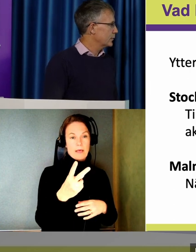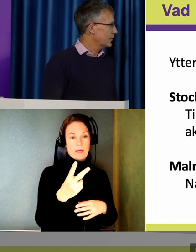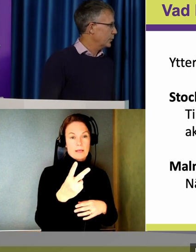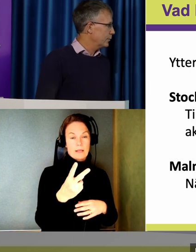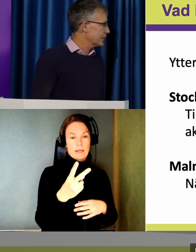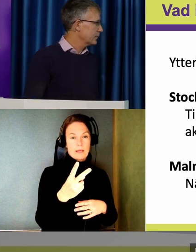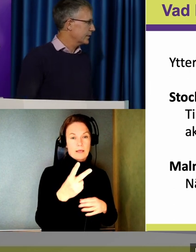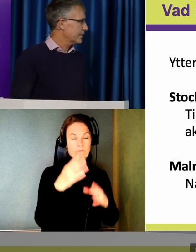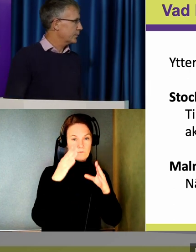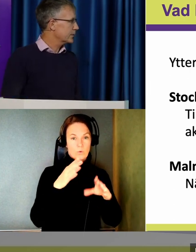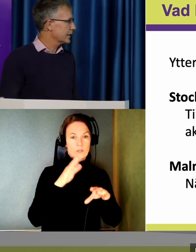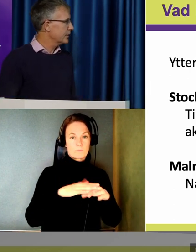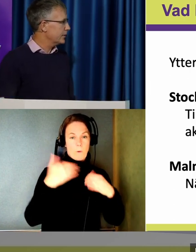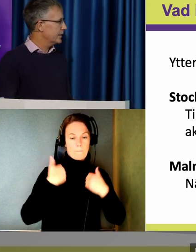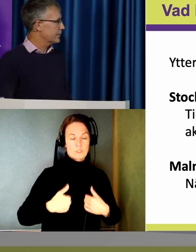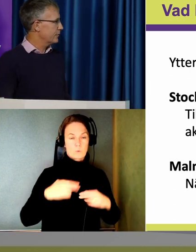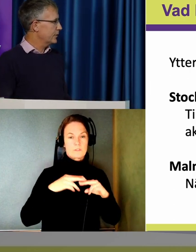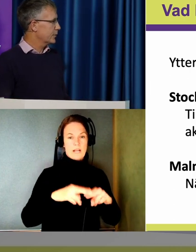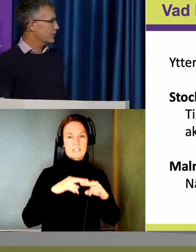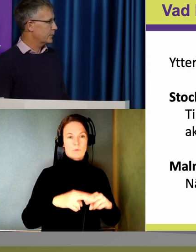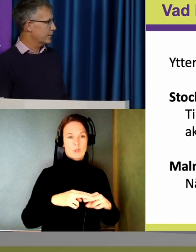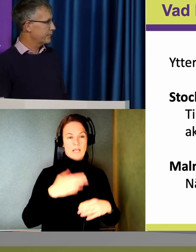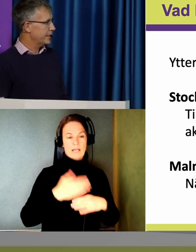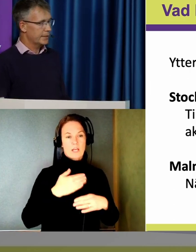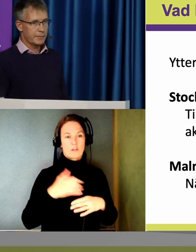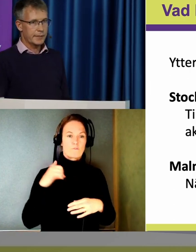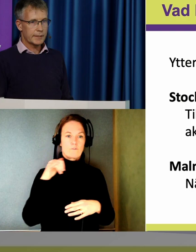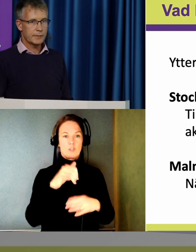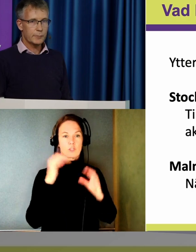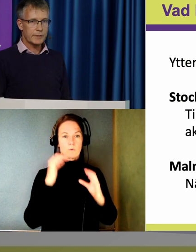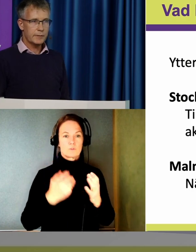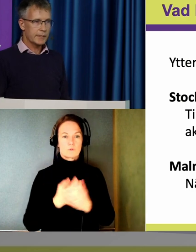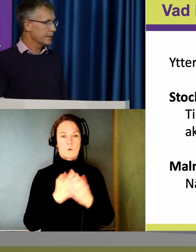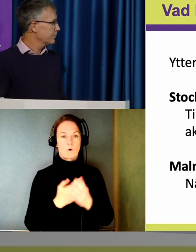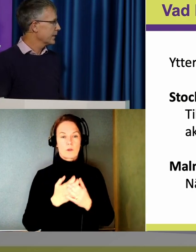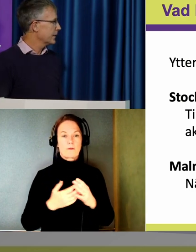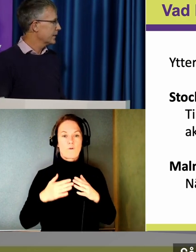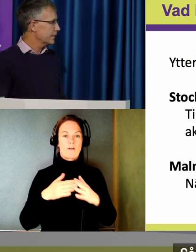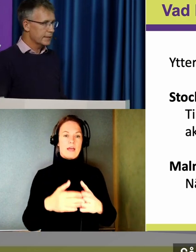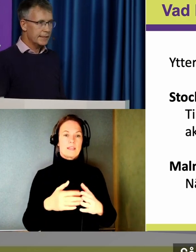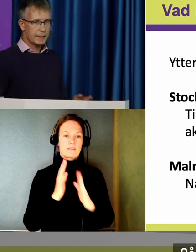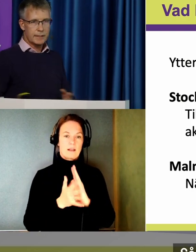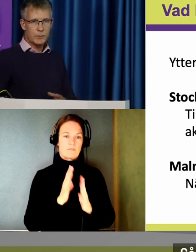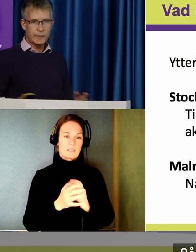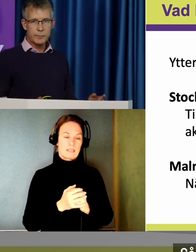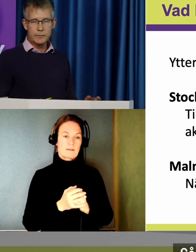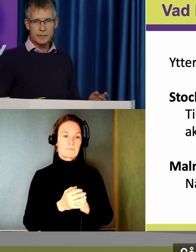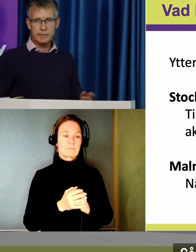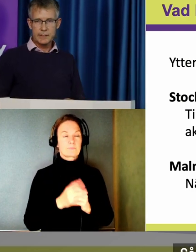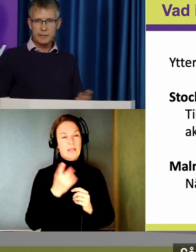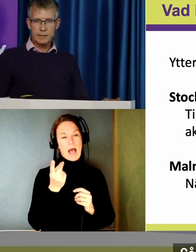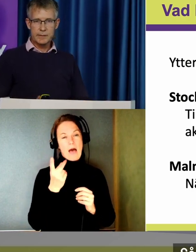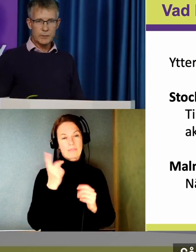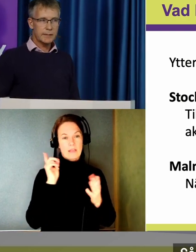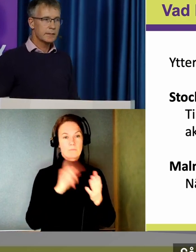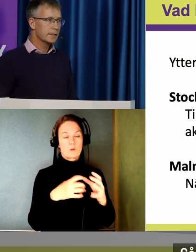fokus på persontransportaktörer. Alltså flygbuss, tåg och färgetrafikoperatörer. Så det är en lite annan målgrupp. Några